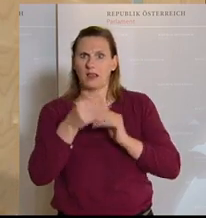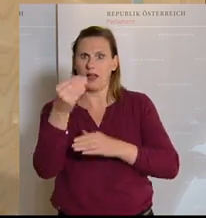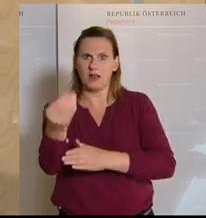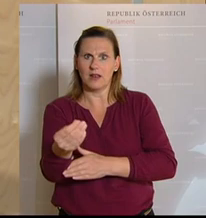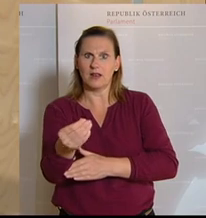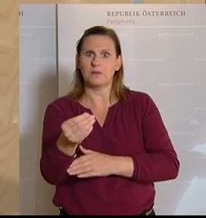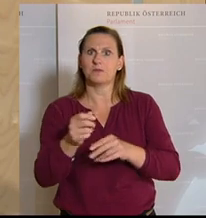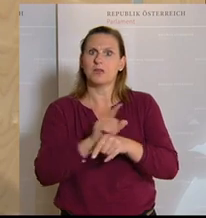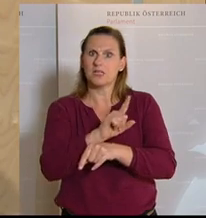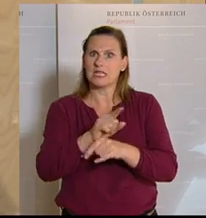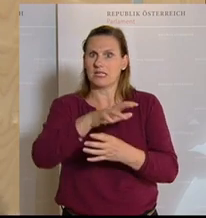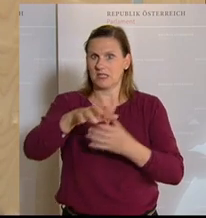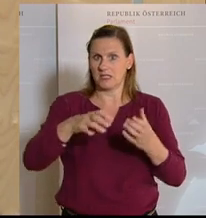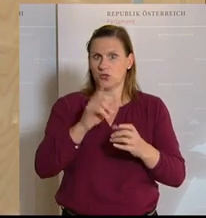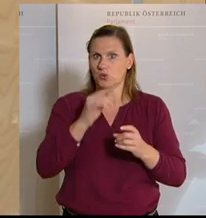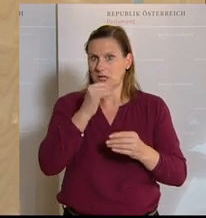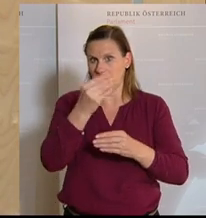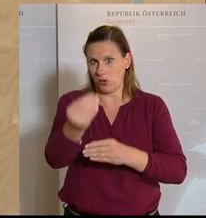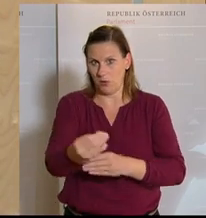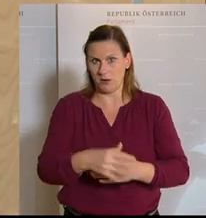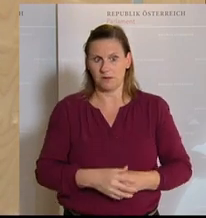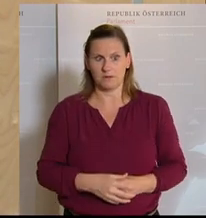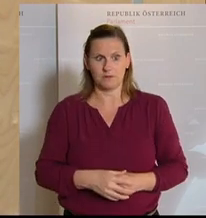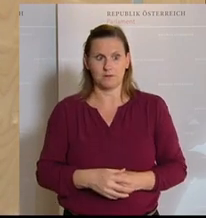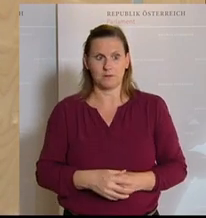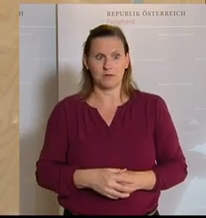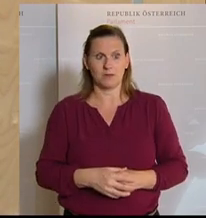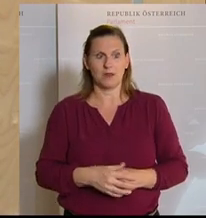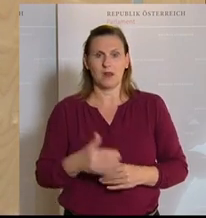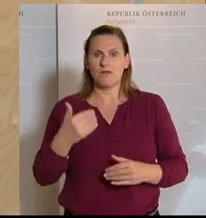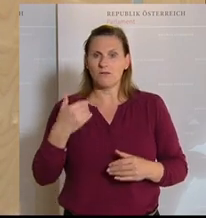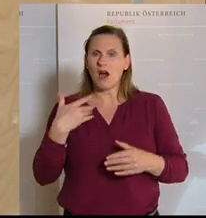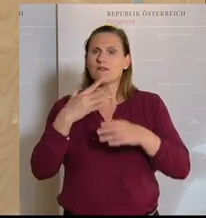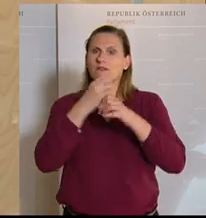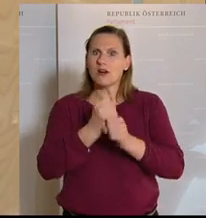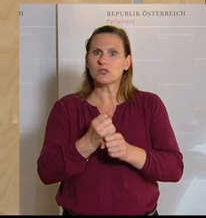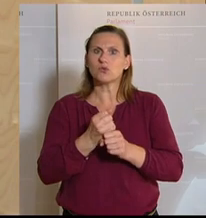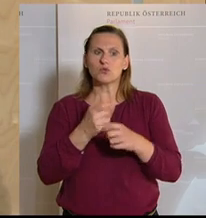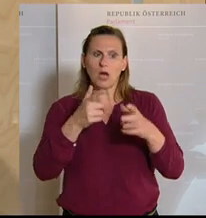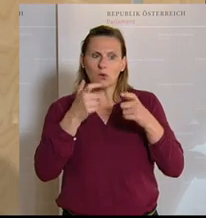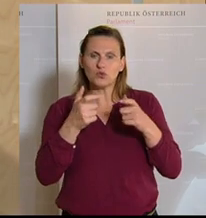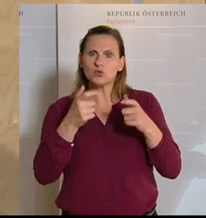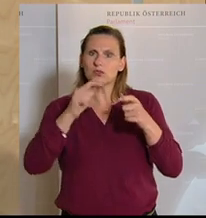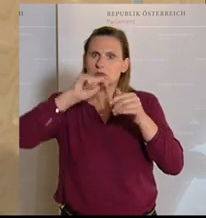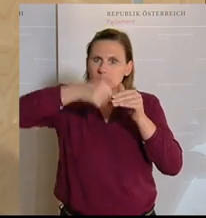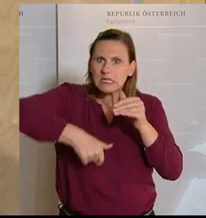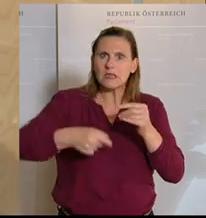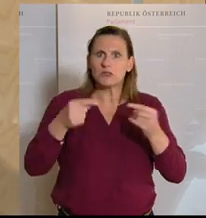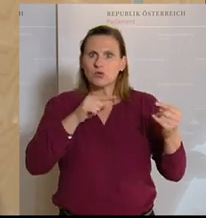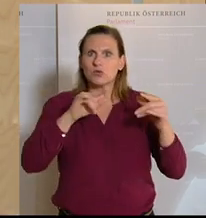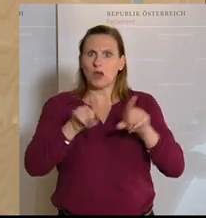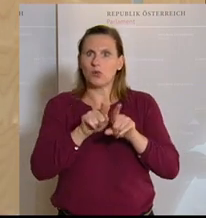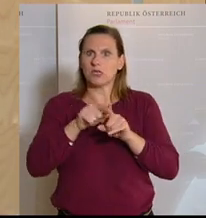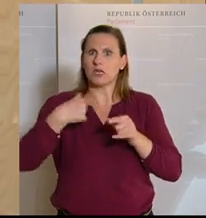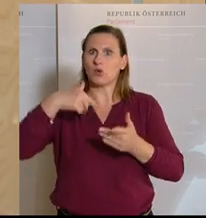durch die Zeit der Krise. All das haben wir ausführlich im Verfassungsausschuss diskutiert. Und ja, als für den Verfassungsdienst